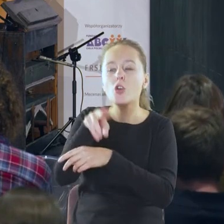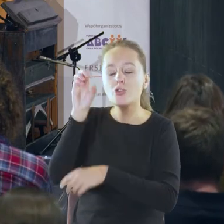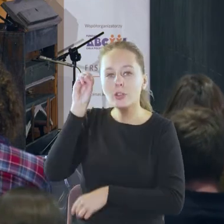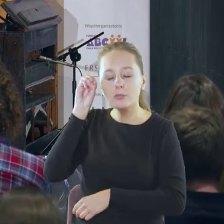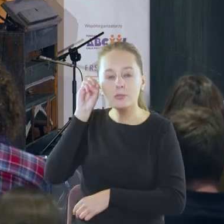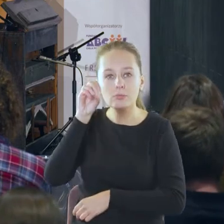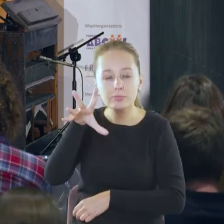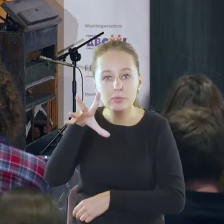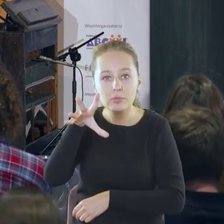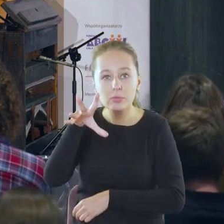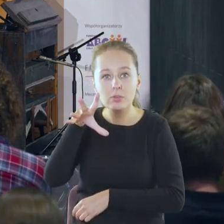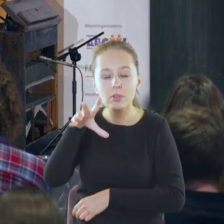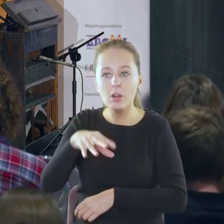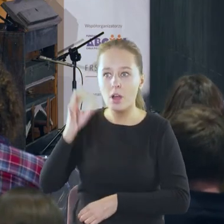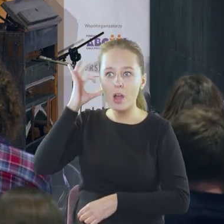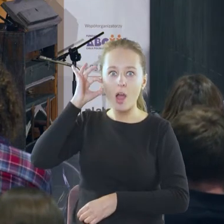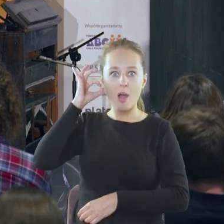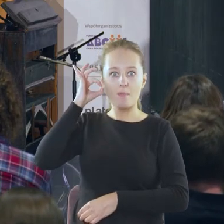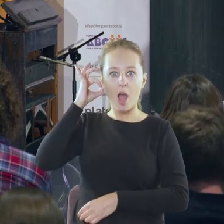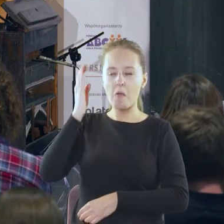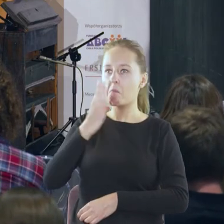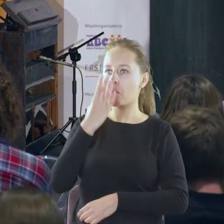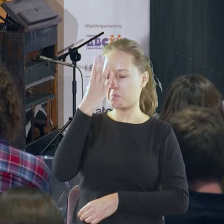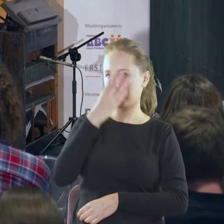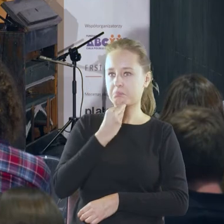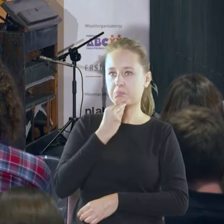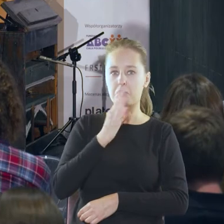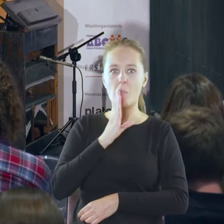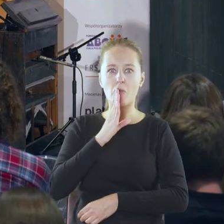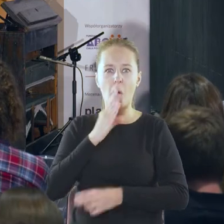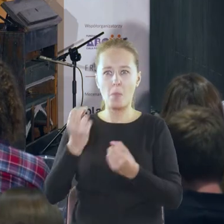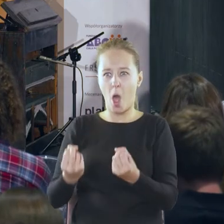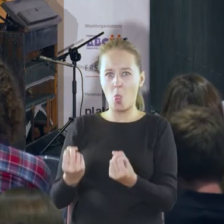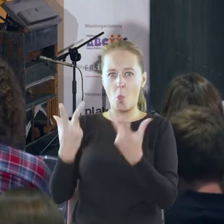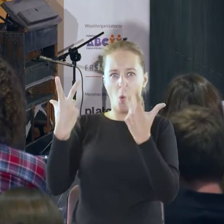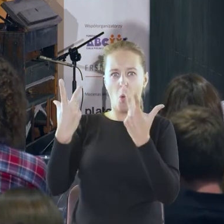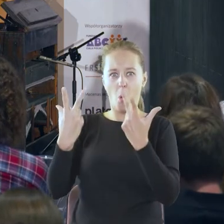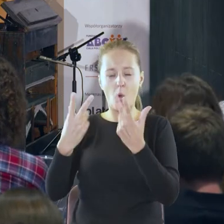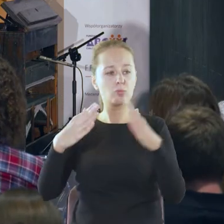Pani na kształt upiora, z krzykiem do chatki leci. La!